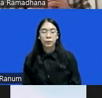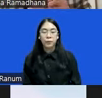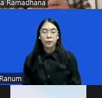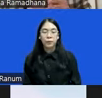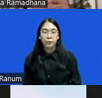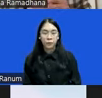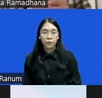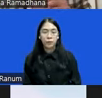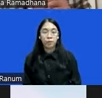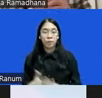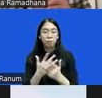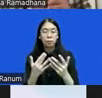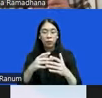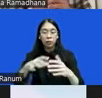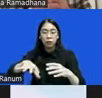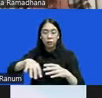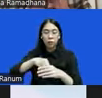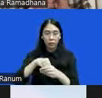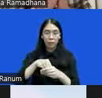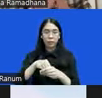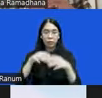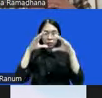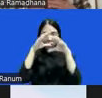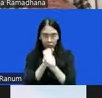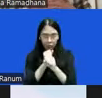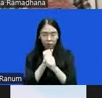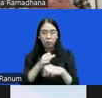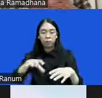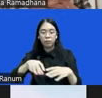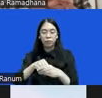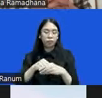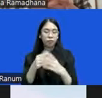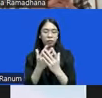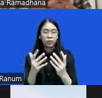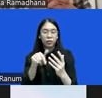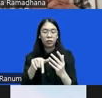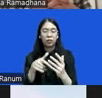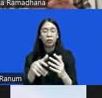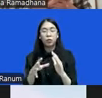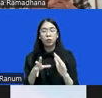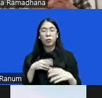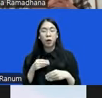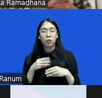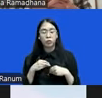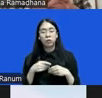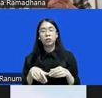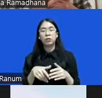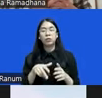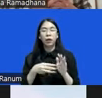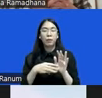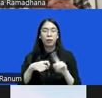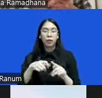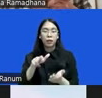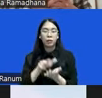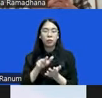partisipasi masyarakat, konsep meaningful participation sebagaimana dimaksud di dalam putusan MK tahun